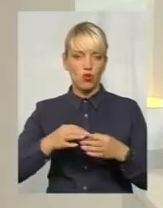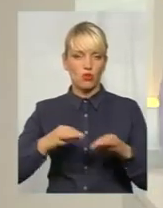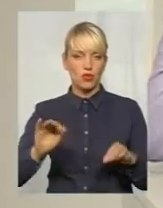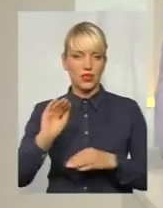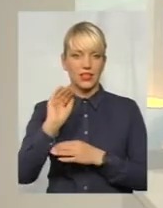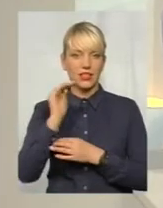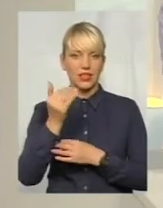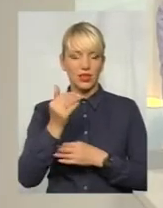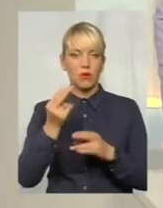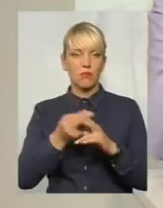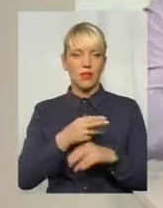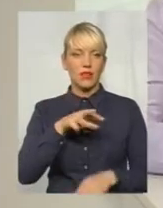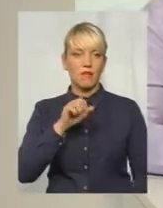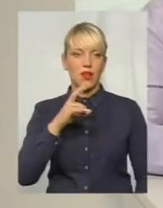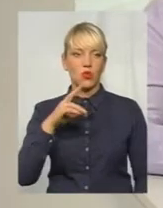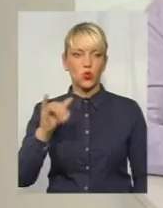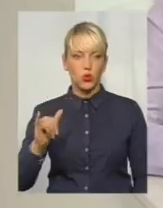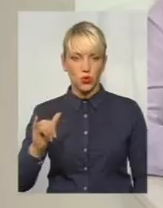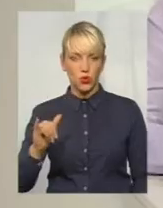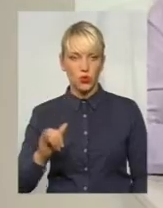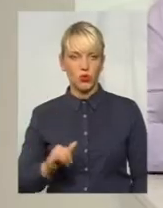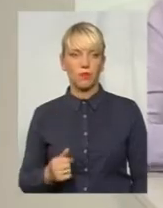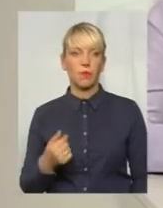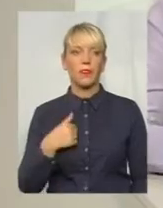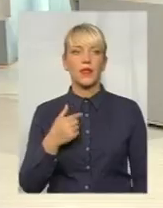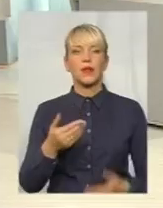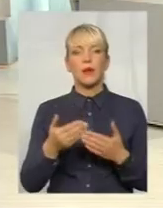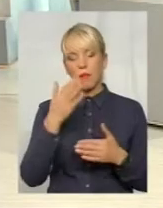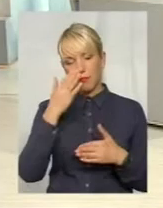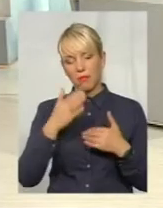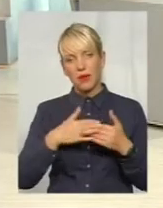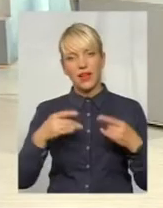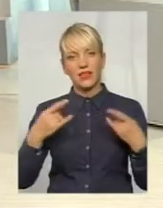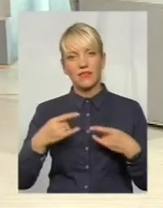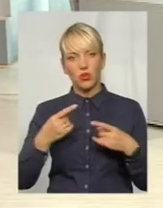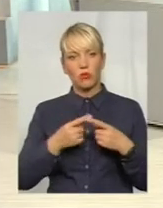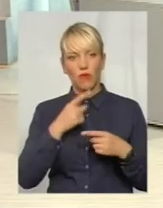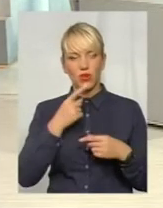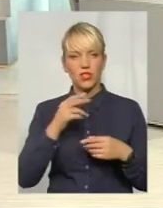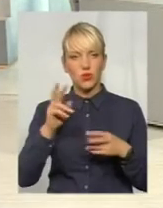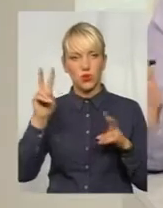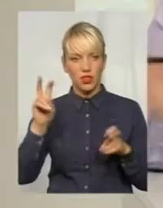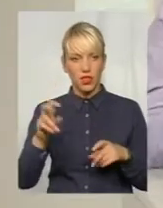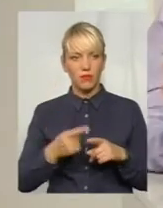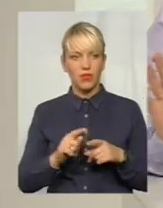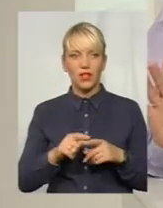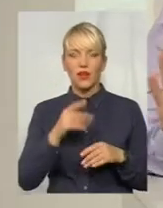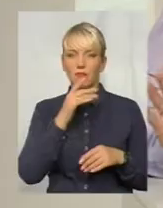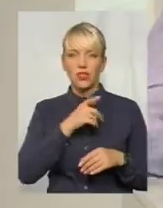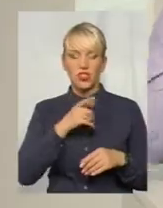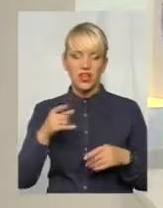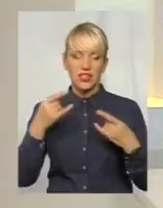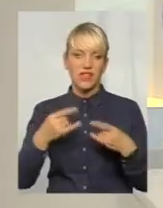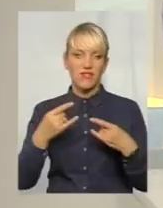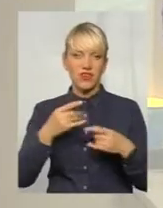самі почали тему МАНТУ, ми просто перед ефіром, пояснюю, говорили також на цю тему, тому ви так згадали, я під час ефіру нічого не говорив